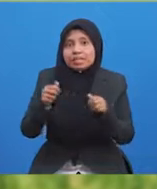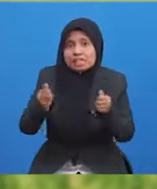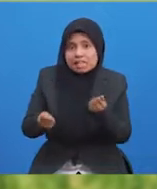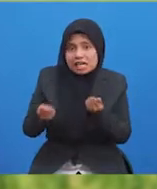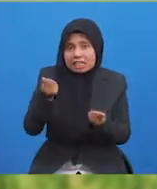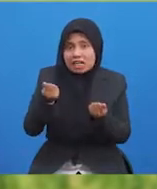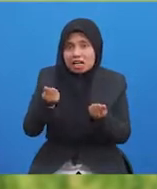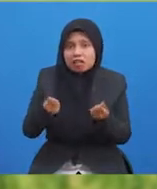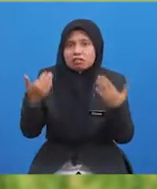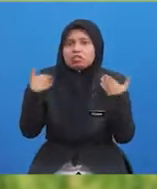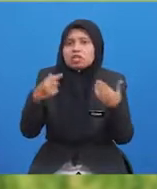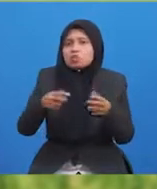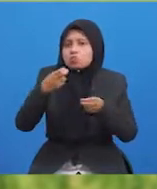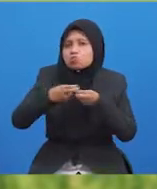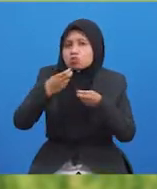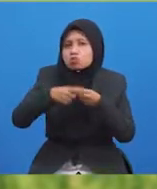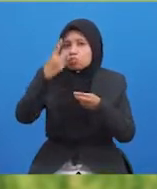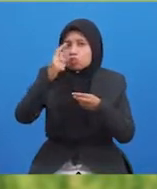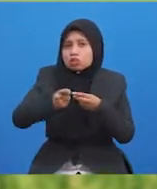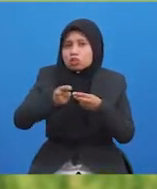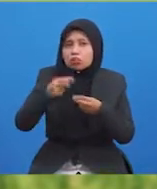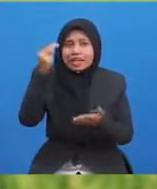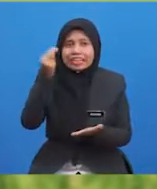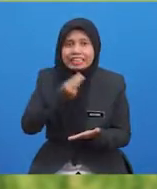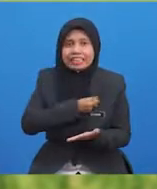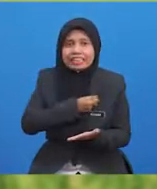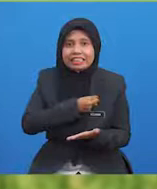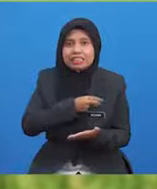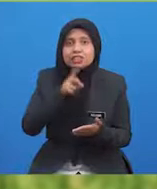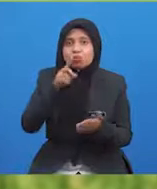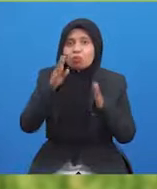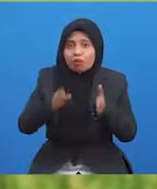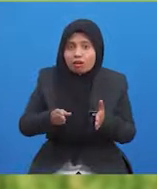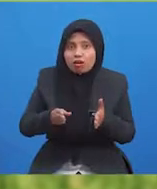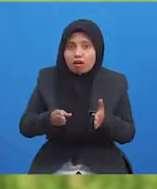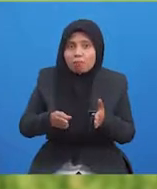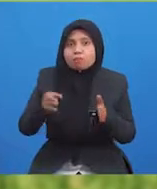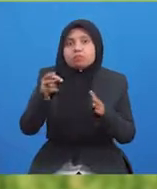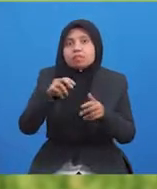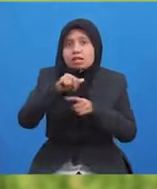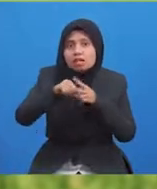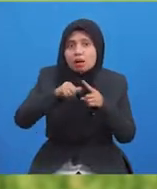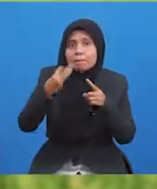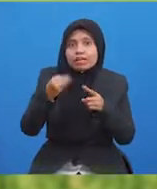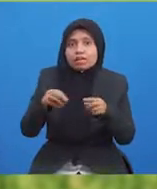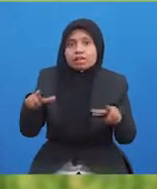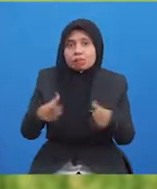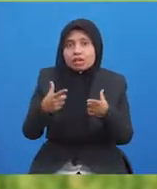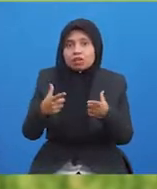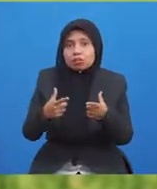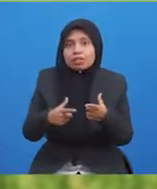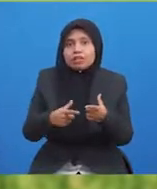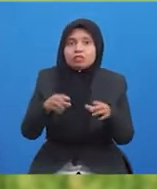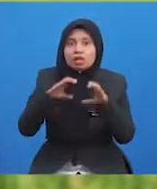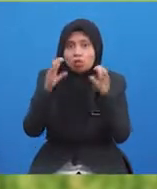amat sukar untuk menentukan dan menilai niat seseorang pemain apabila mereka melakukan sesuatu dalam konteks permainan